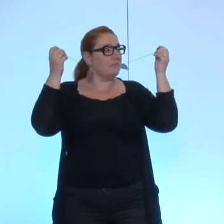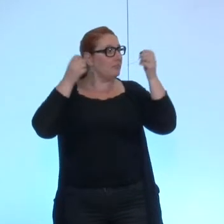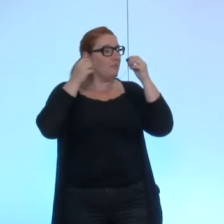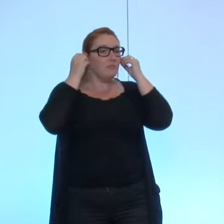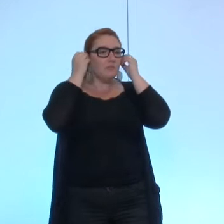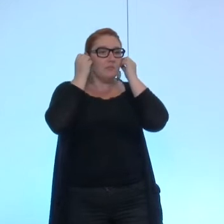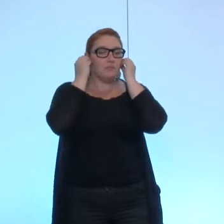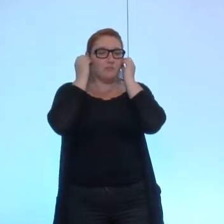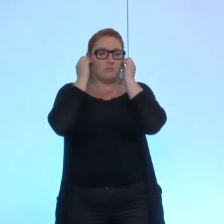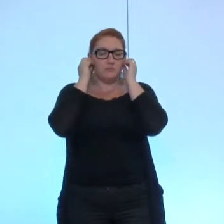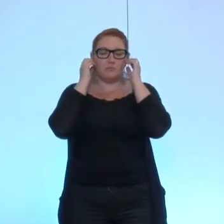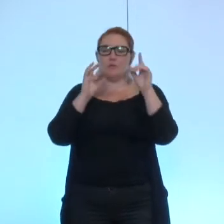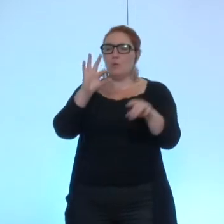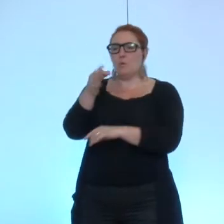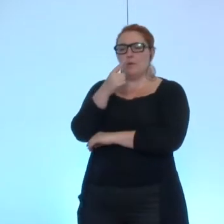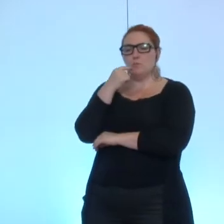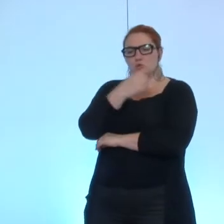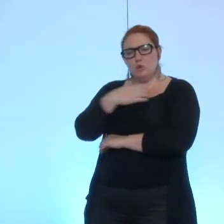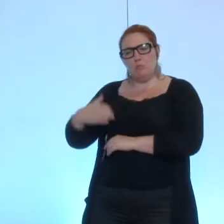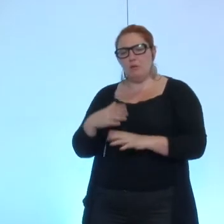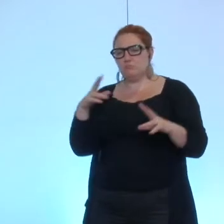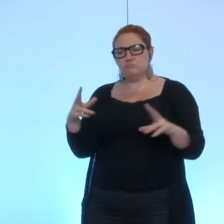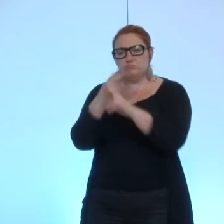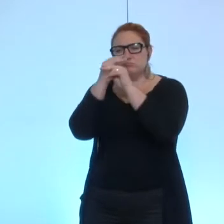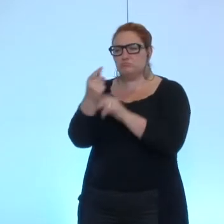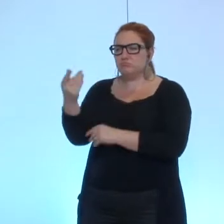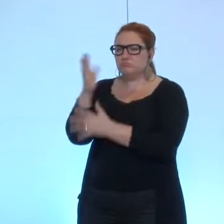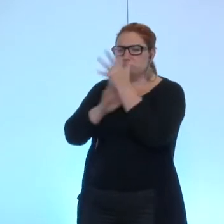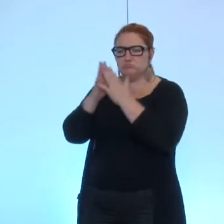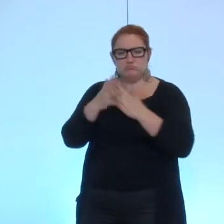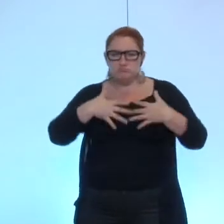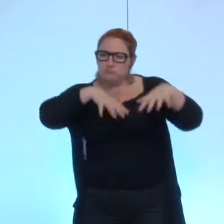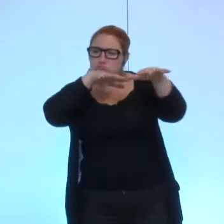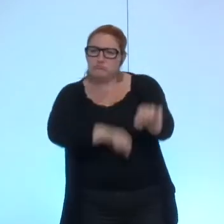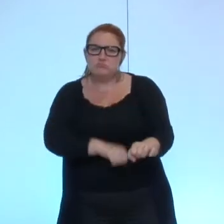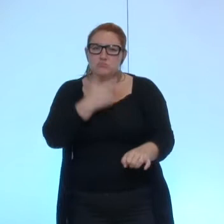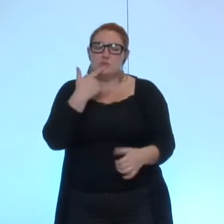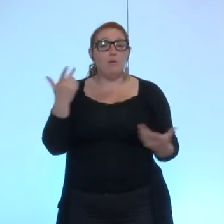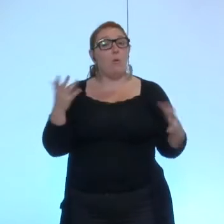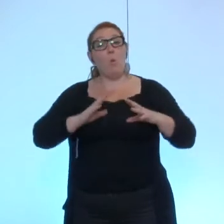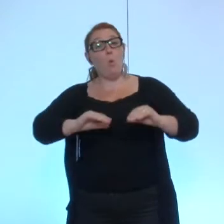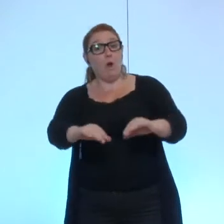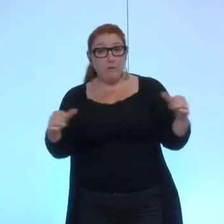oui monsieur le maire très rapidement vous parlez de maîtriser les décessions de ce local plus prosaïquement qu'est-ce que vous comptez en faire